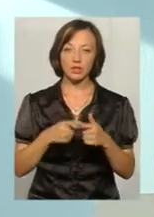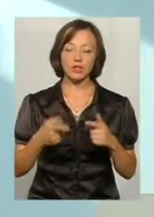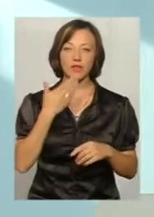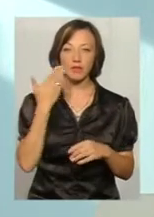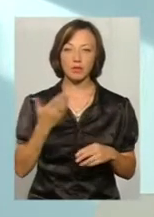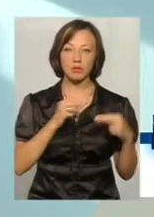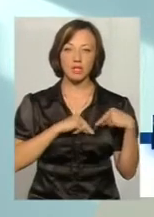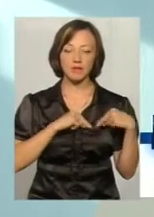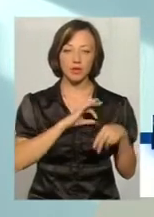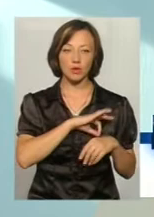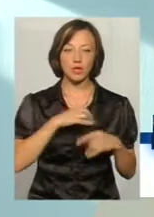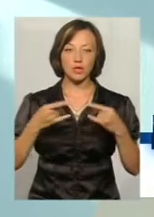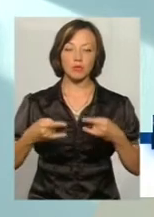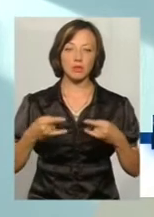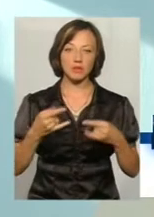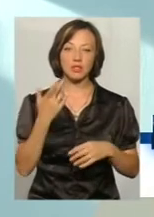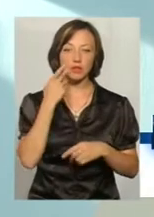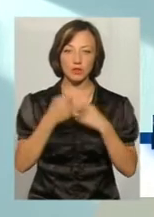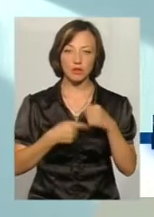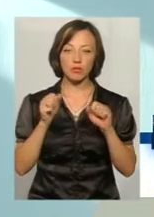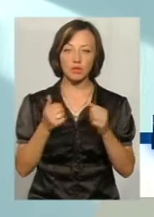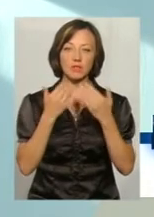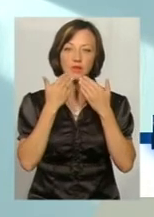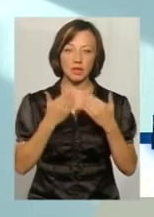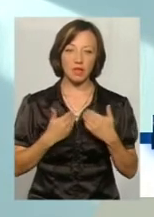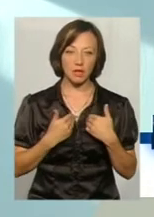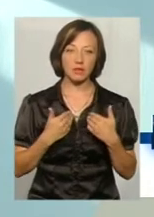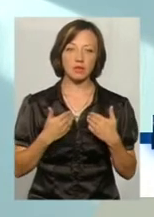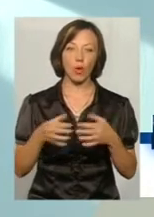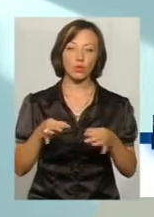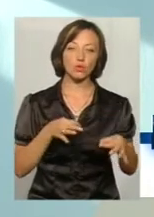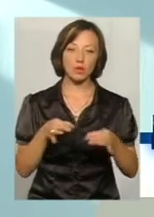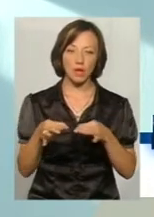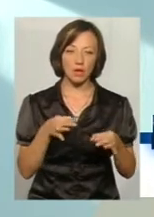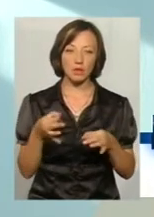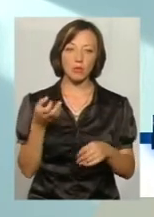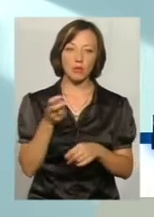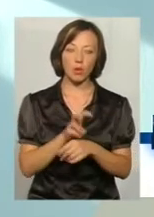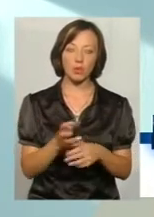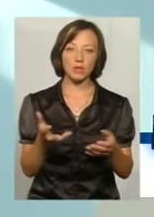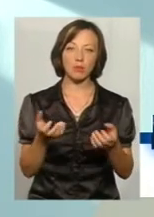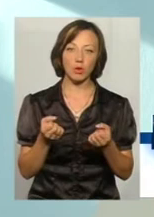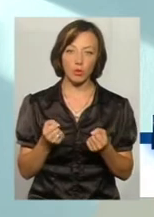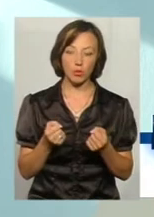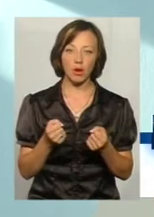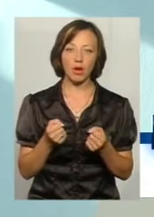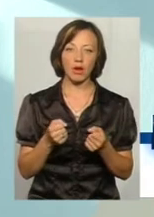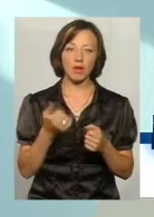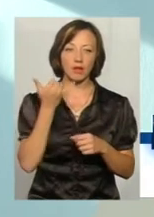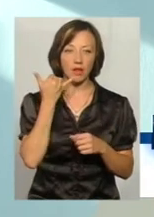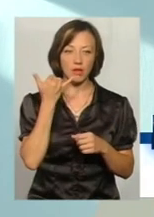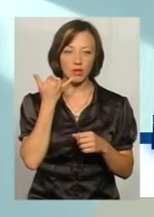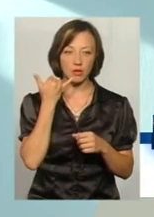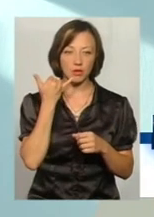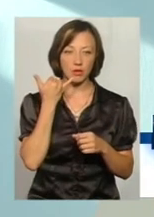юстиції на телебачення. Ви завжди можете звертатися за консультацією, приходити до нас на прийом. Контактні телефони